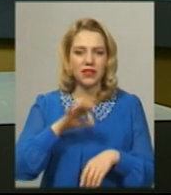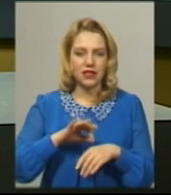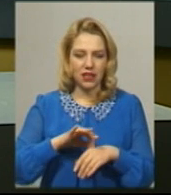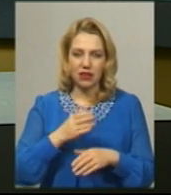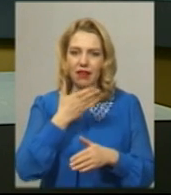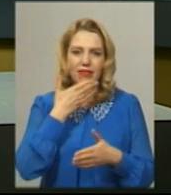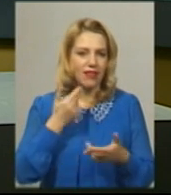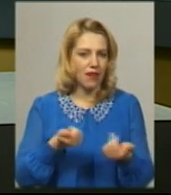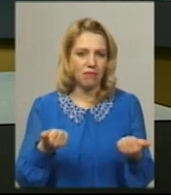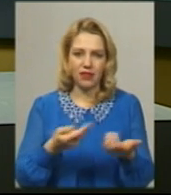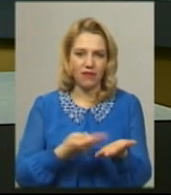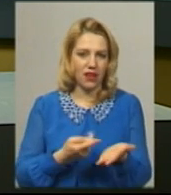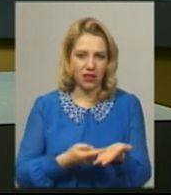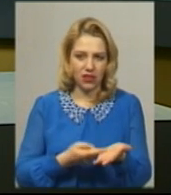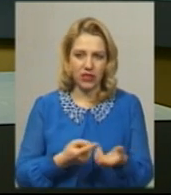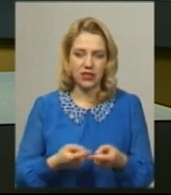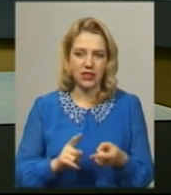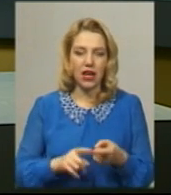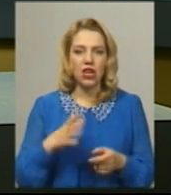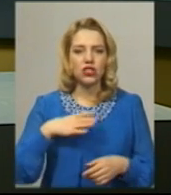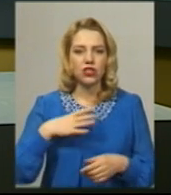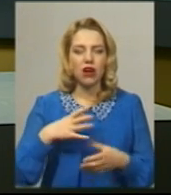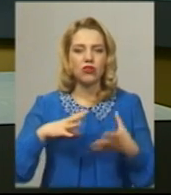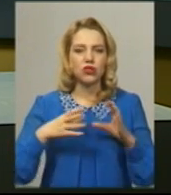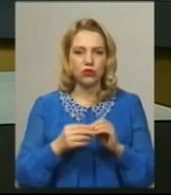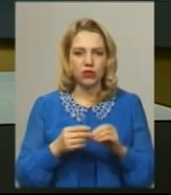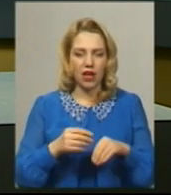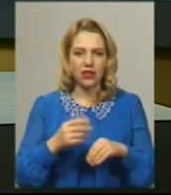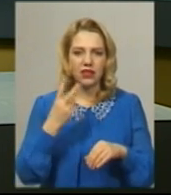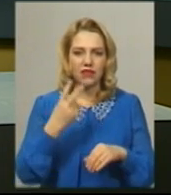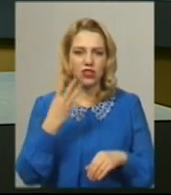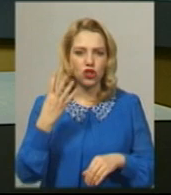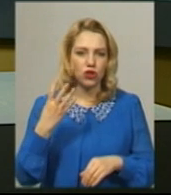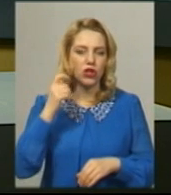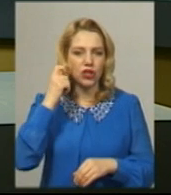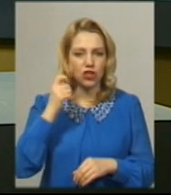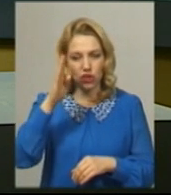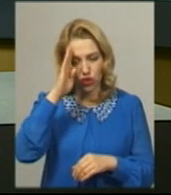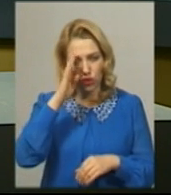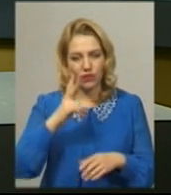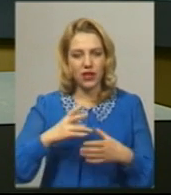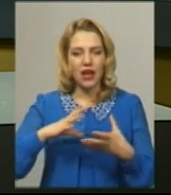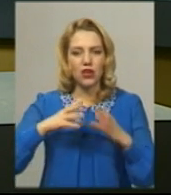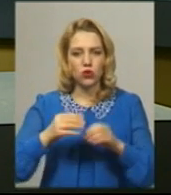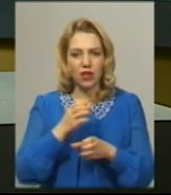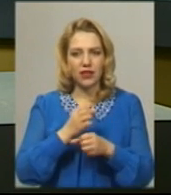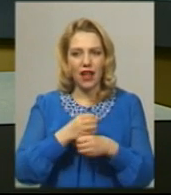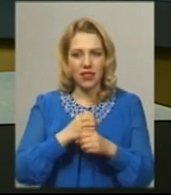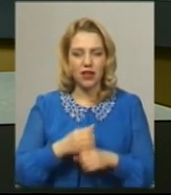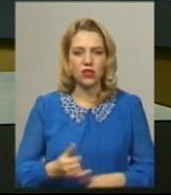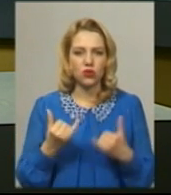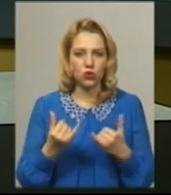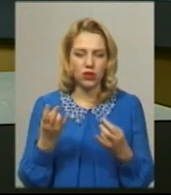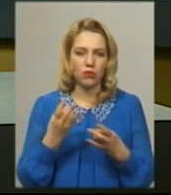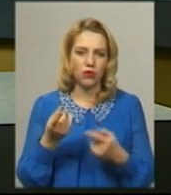очікують на результати тестів іншого пацієнта, 26-річного чоловіка. Сьогодні, завтра на Хмельниччину мають повернутися